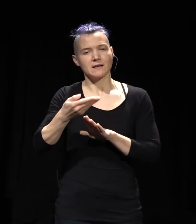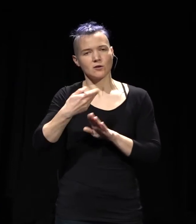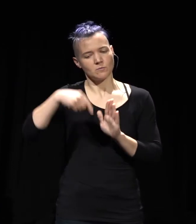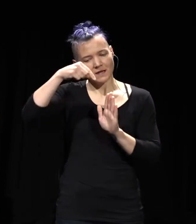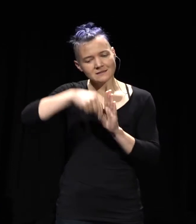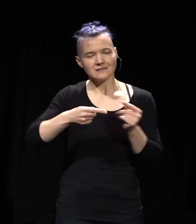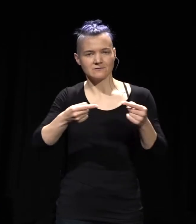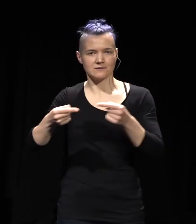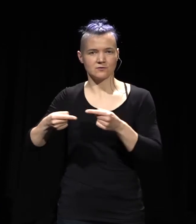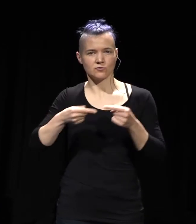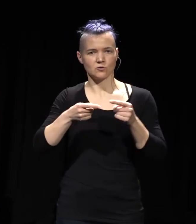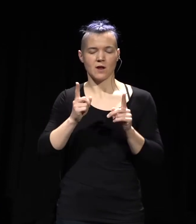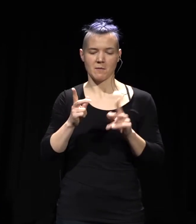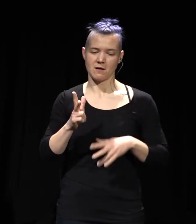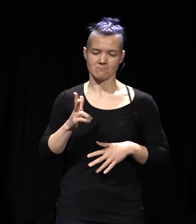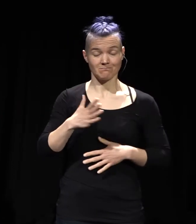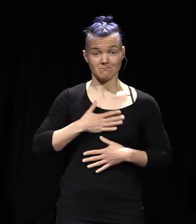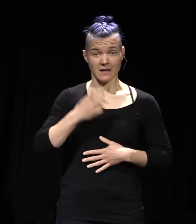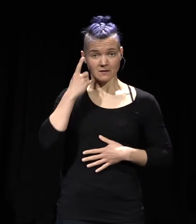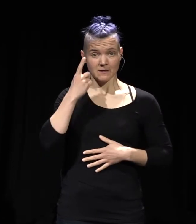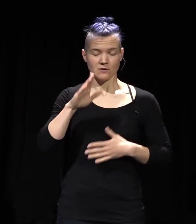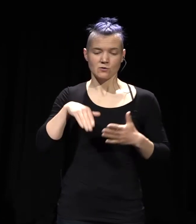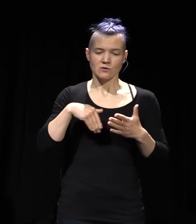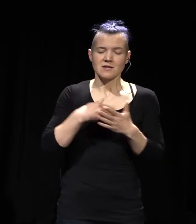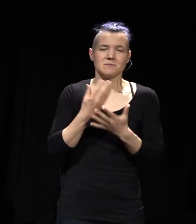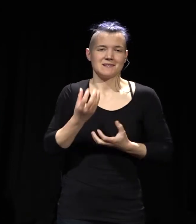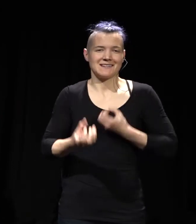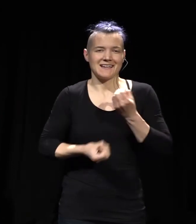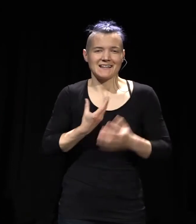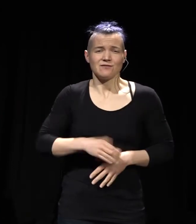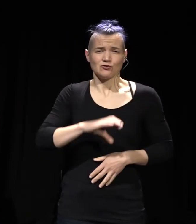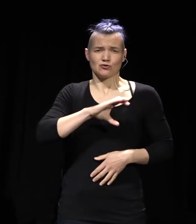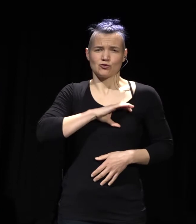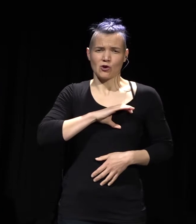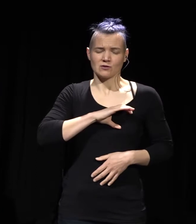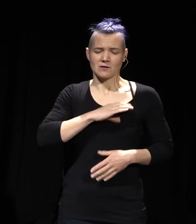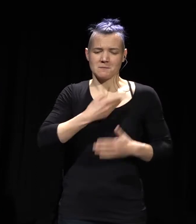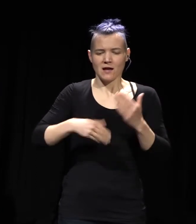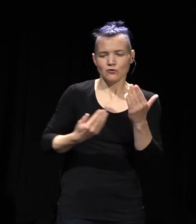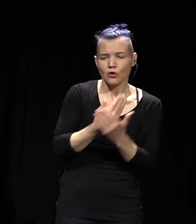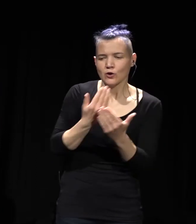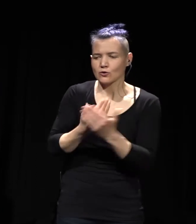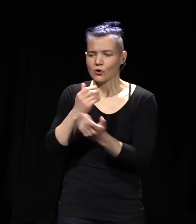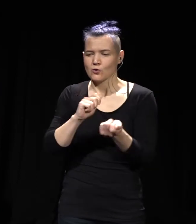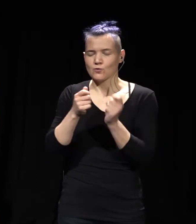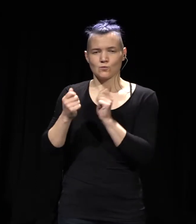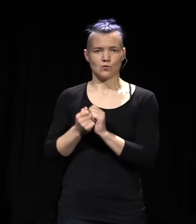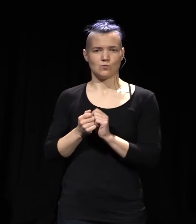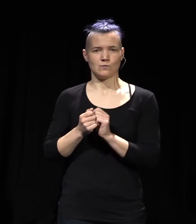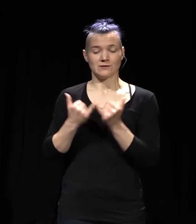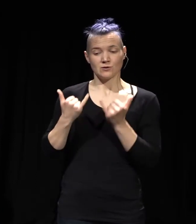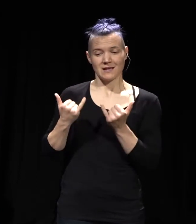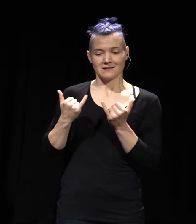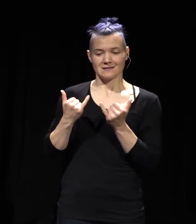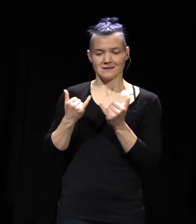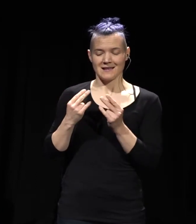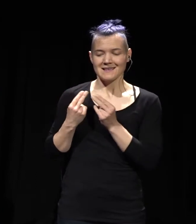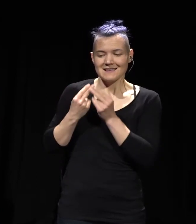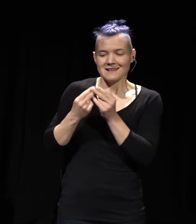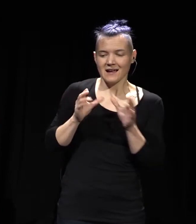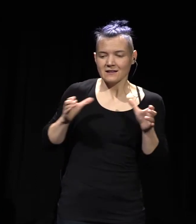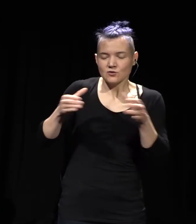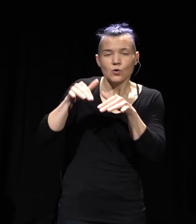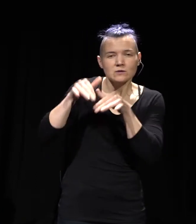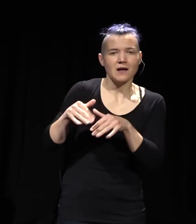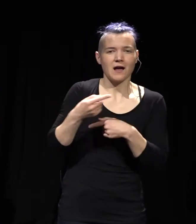artistic innovation. There is a unique generation of world-class disabled artists, and this is not a niche area